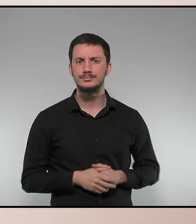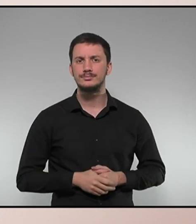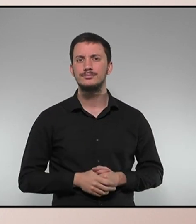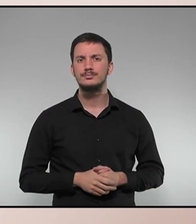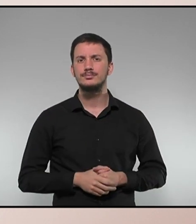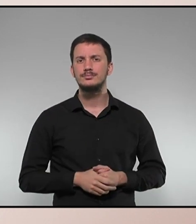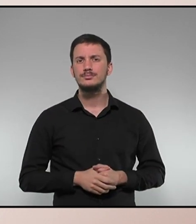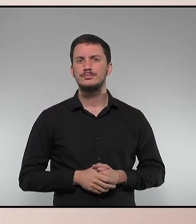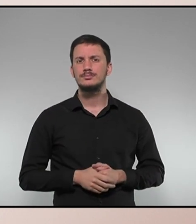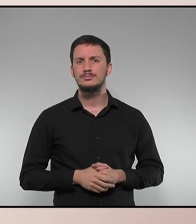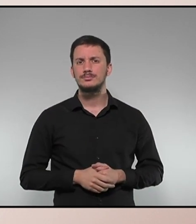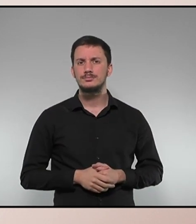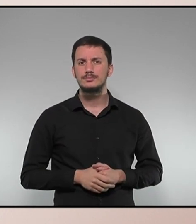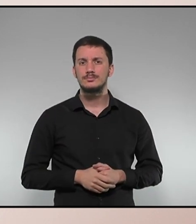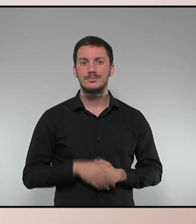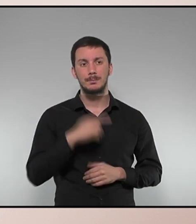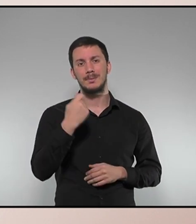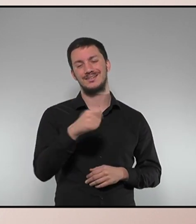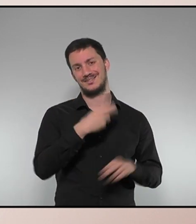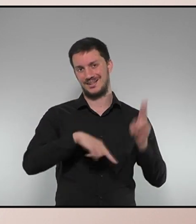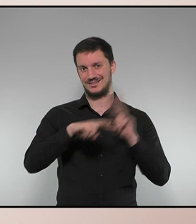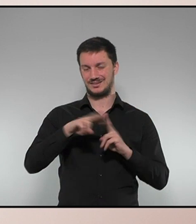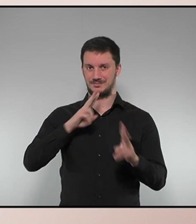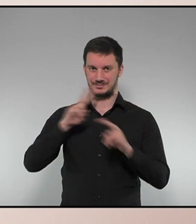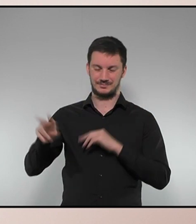Per respondre té la paraula el president de la Generalitat.